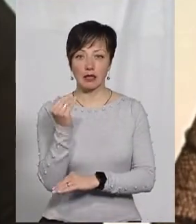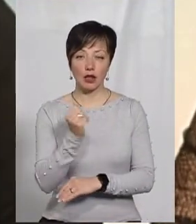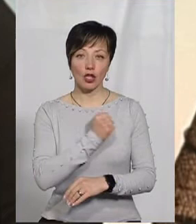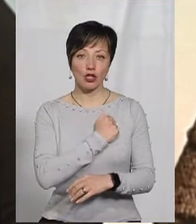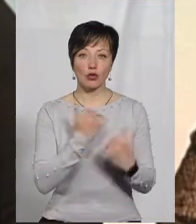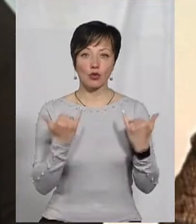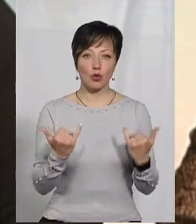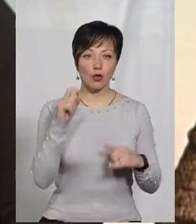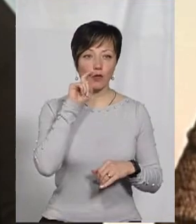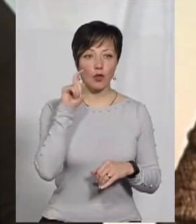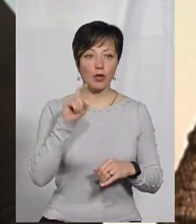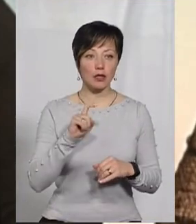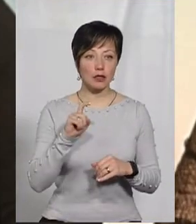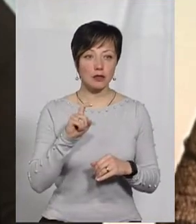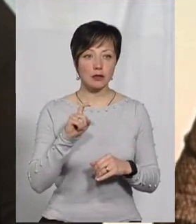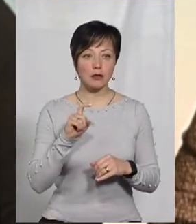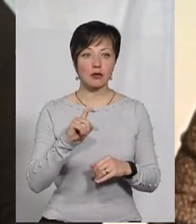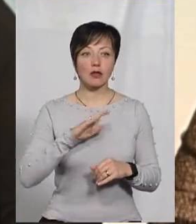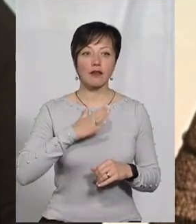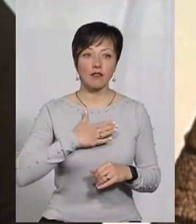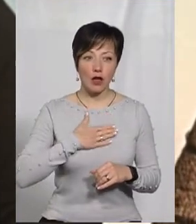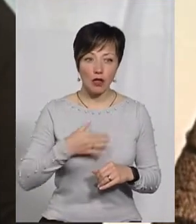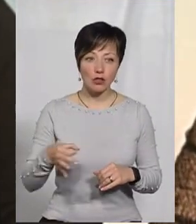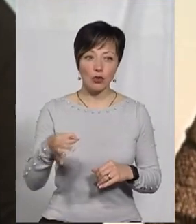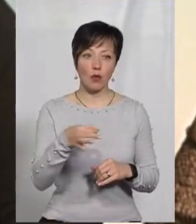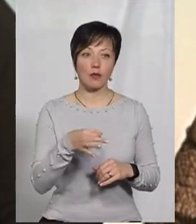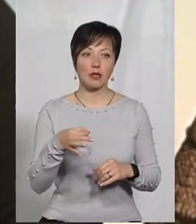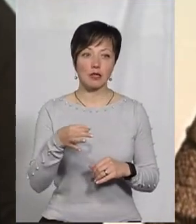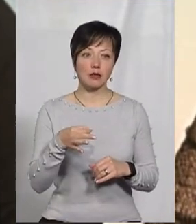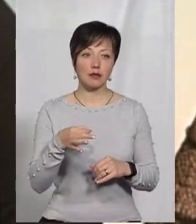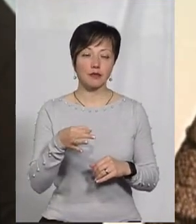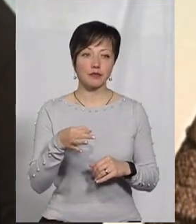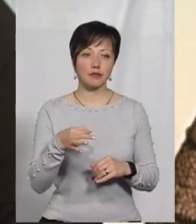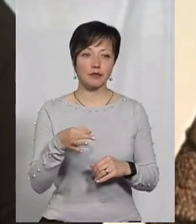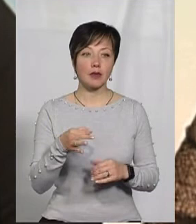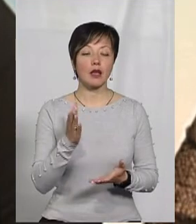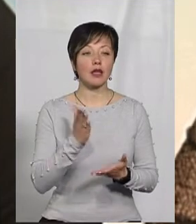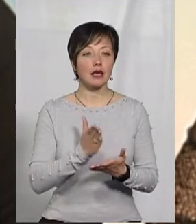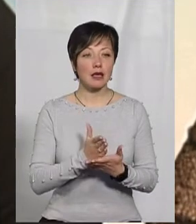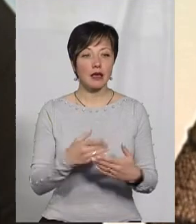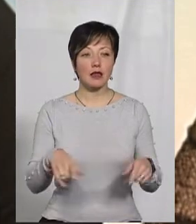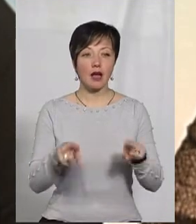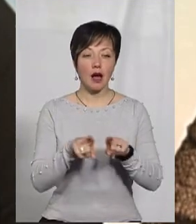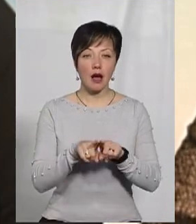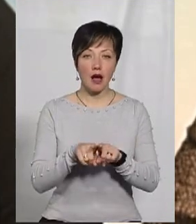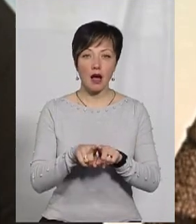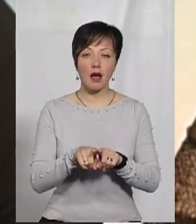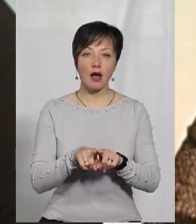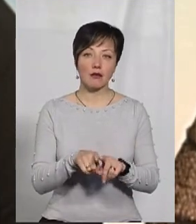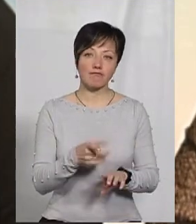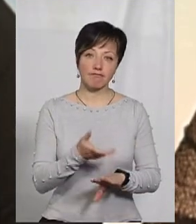На жаль, сьогодні в Україні і в нашій області є така складна